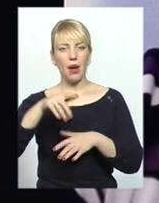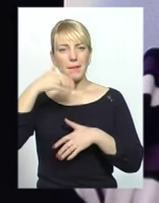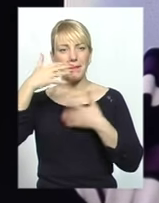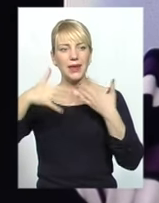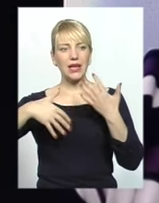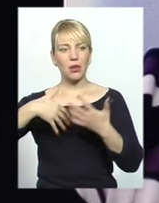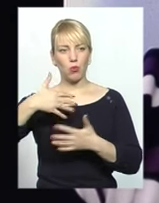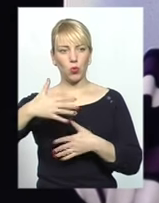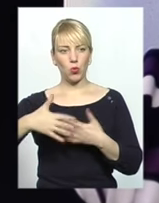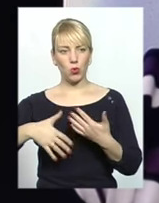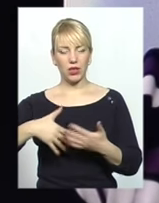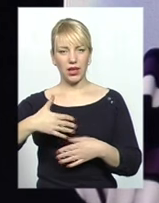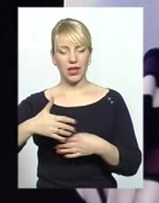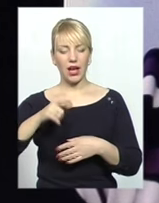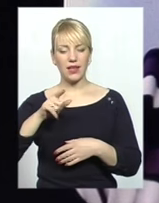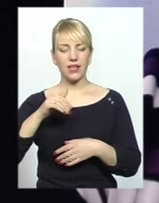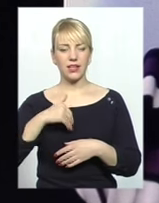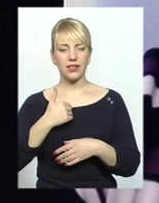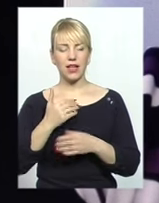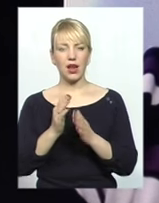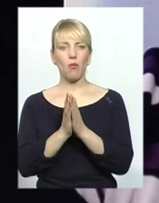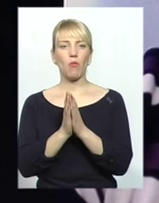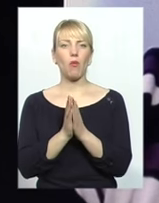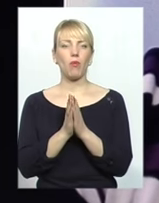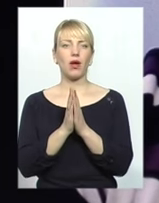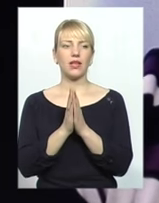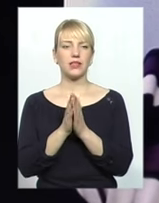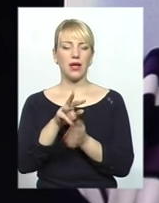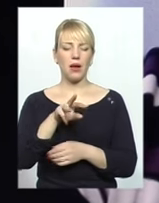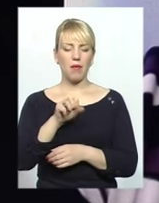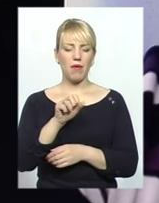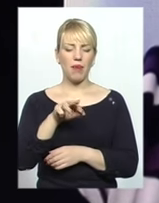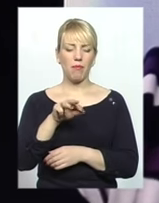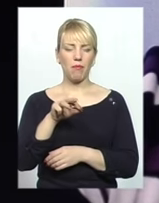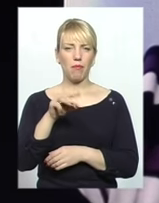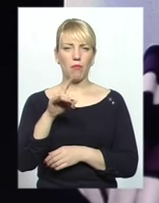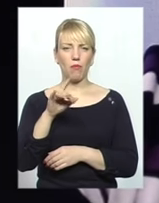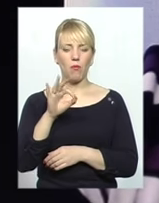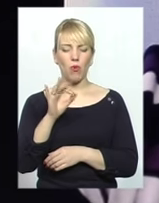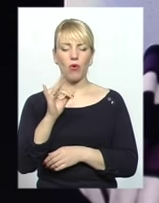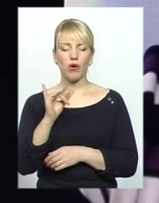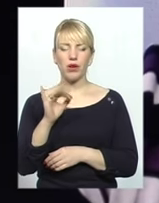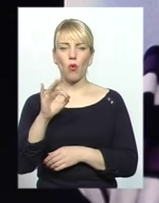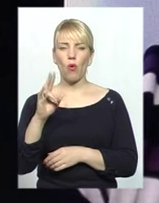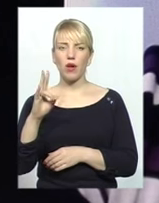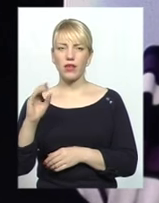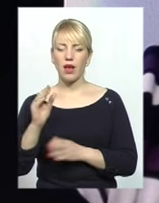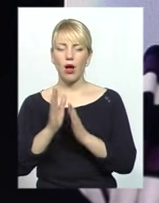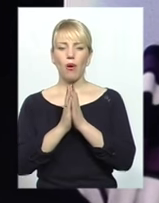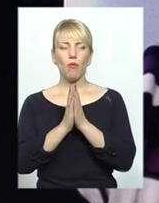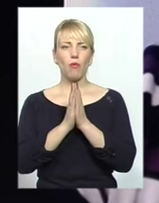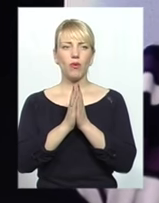в Бен-Гурионі, вони хотіли помолитися у себе,